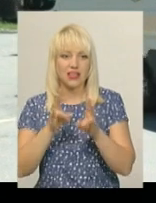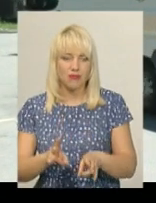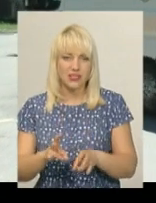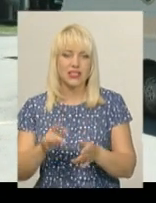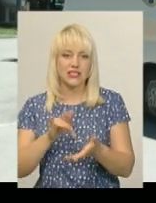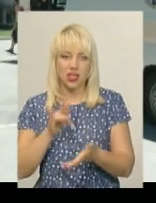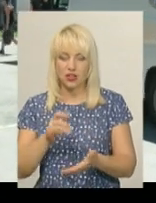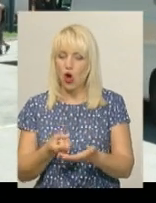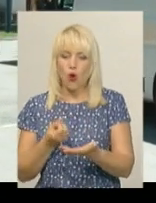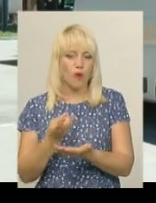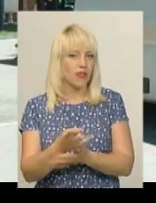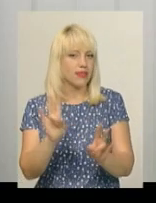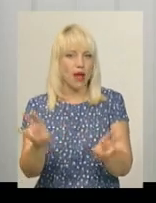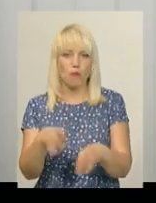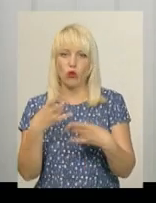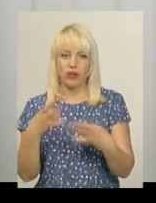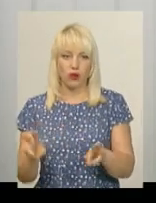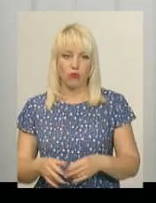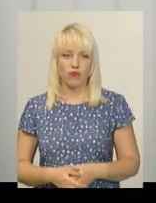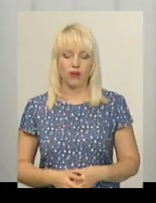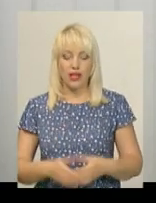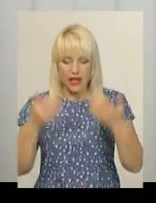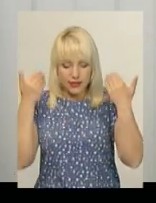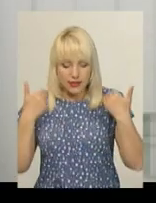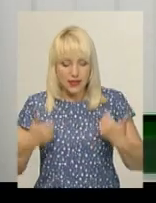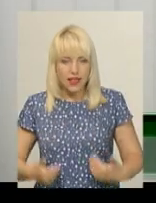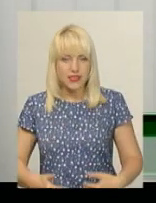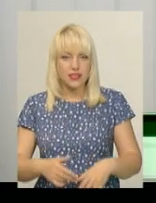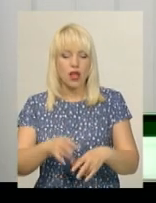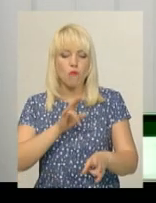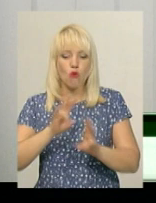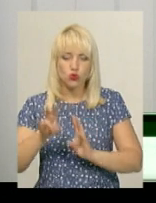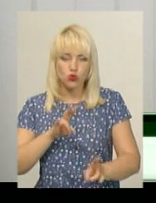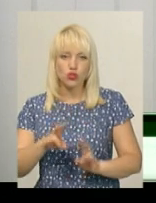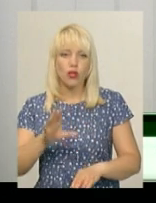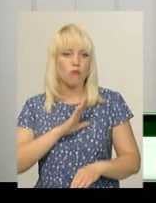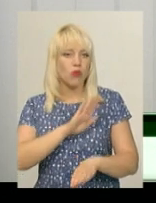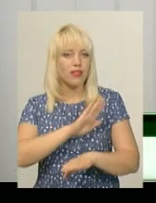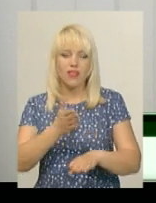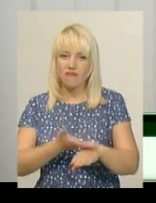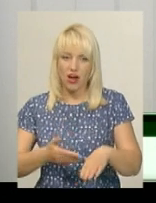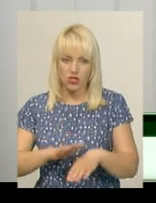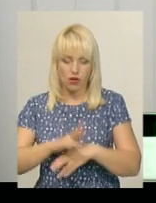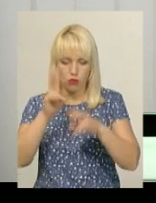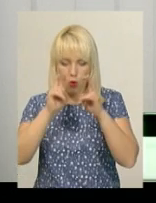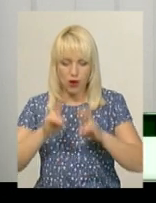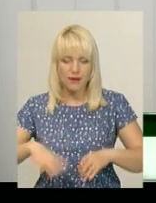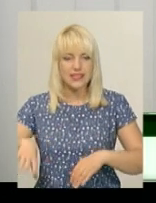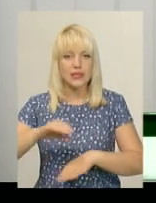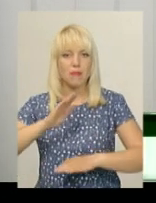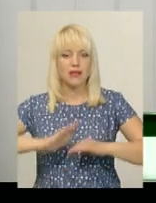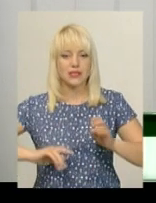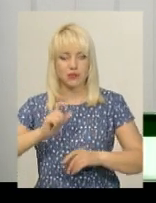Госпіталізації він не потребував. Цілесні пошкодження були неважкі. Потерпілий був оглянти всіма спеціалістами.